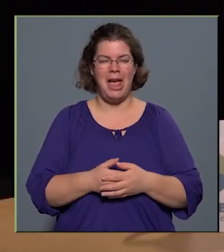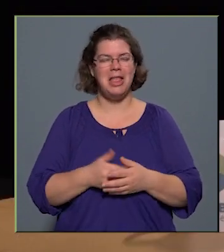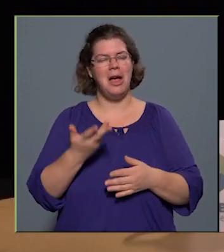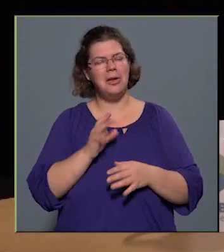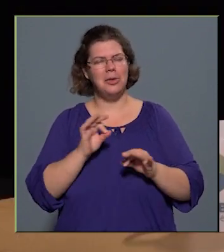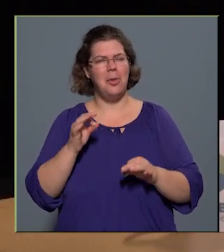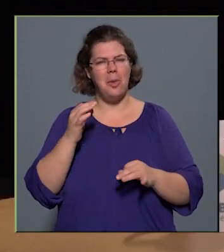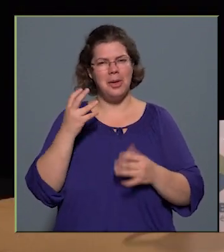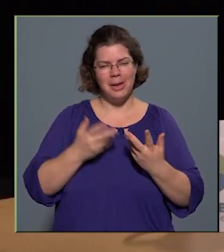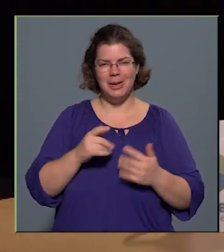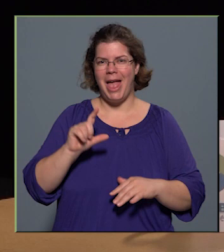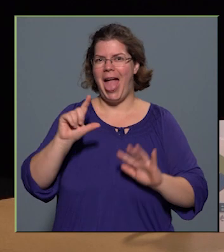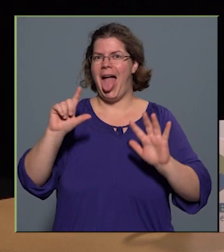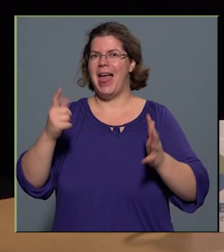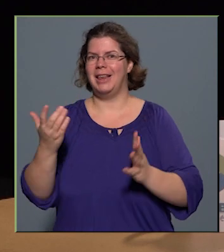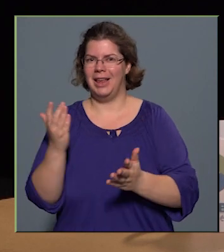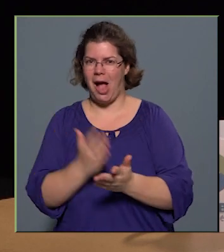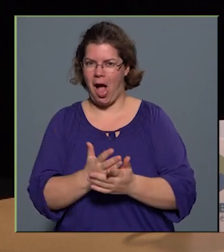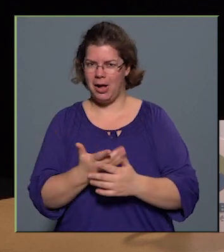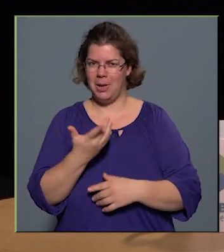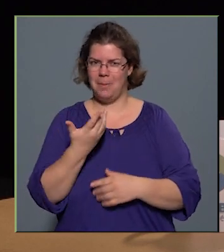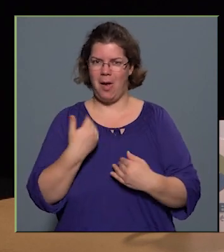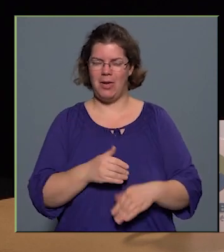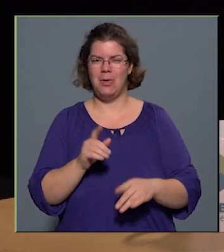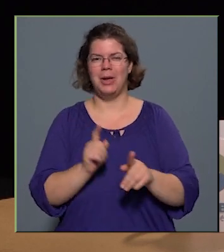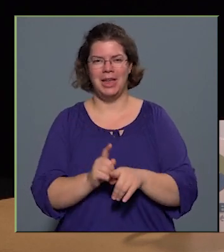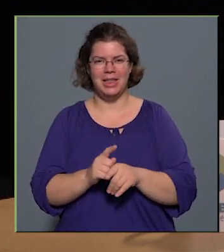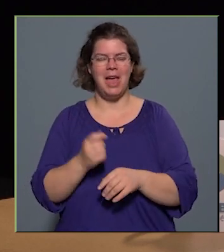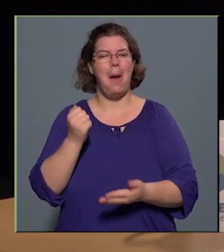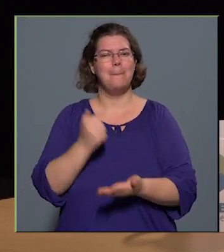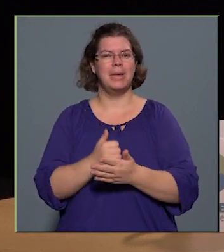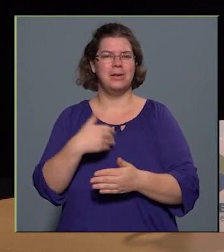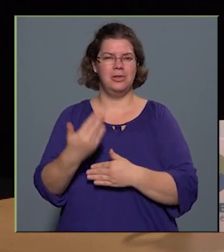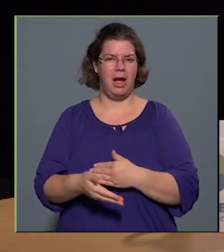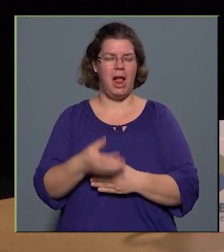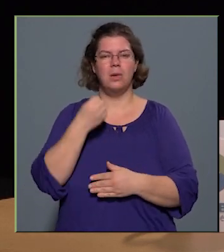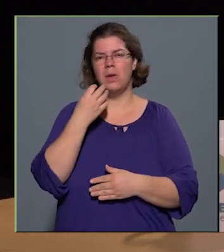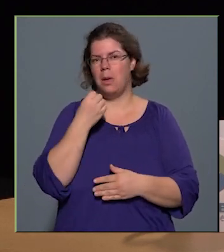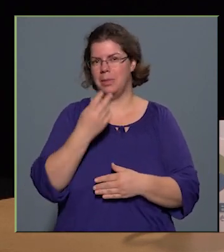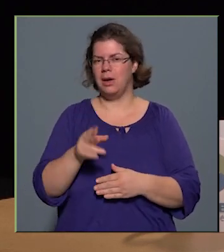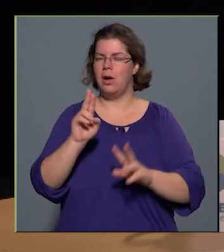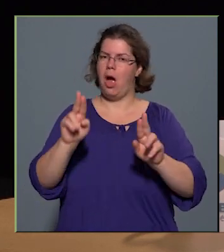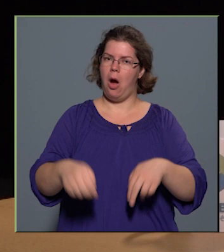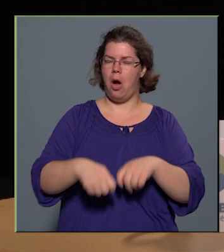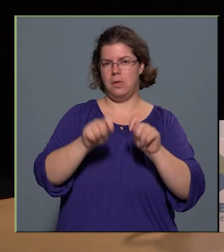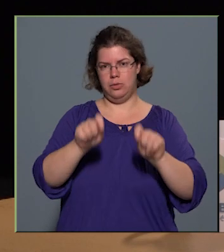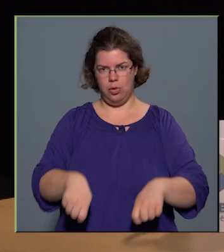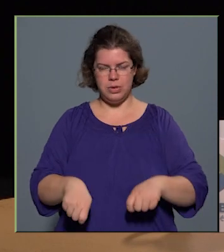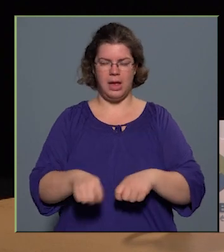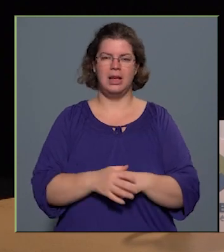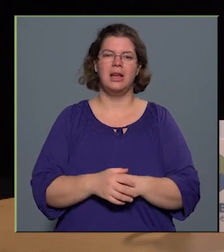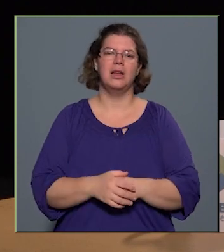számolom, hetedik alkalommal vagyok így a bizottság előtt, amikor arról döntenek, hogy